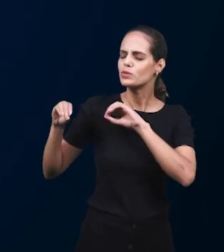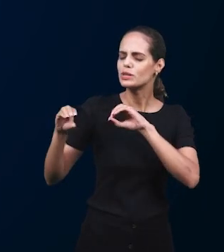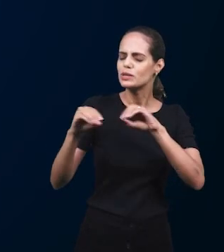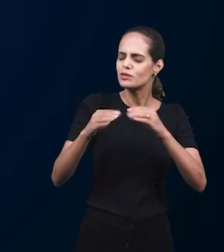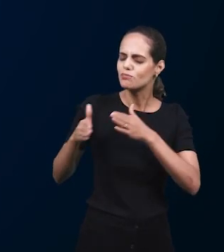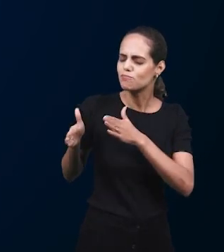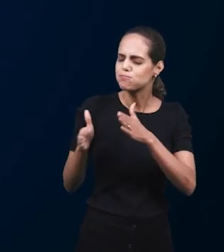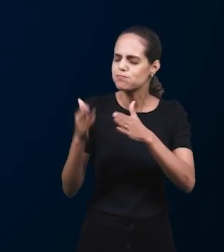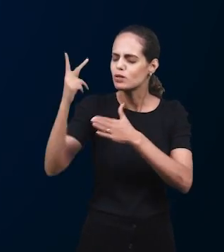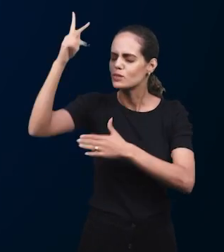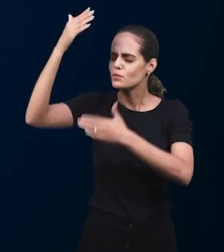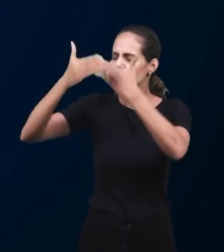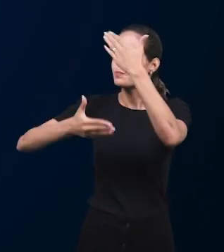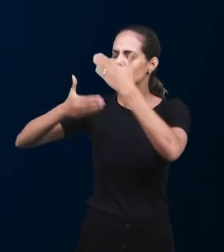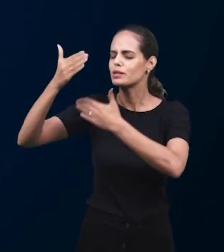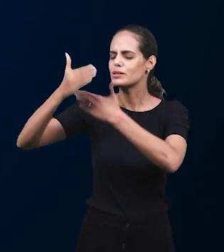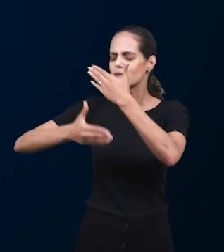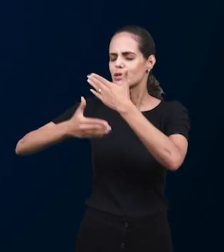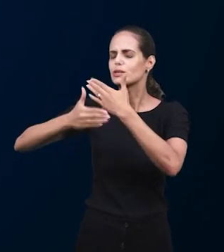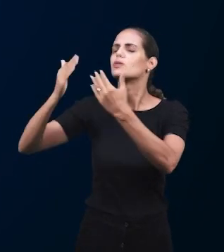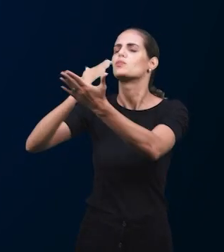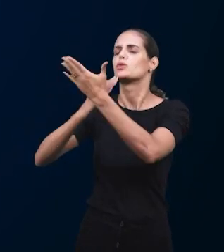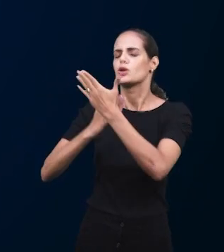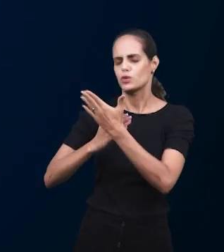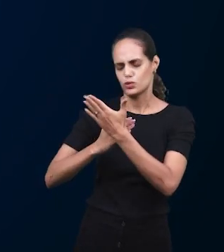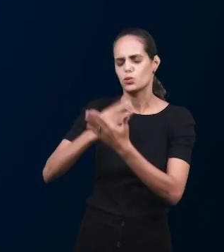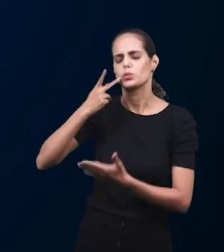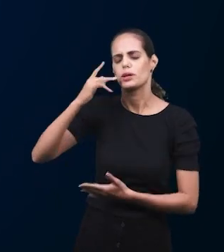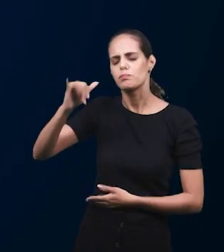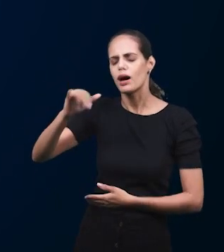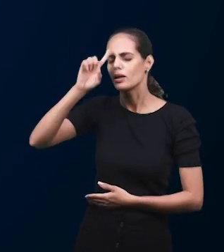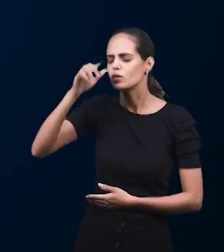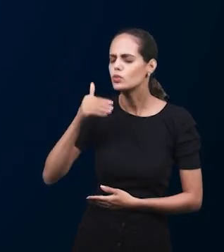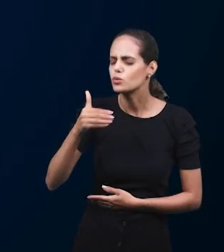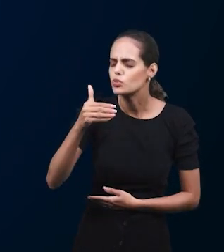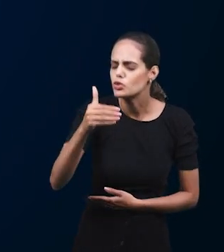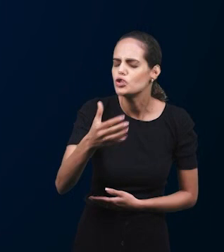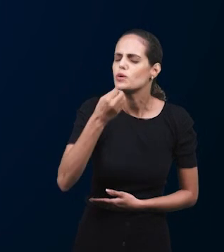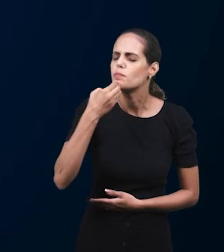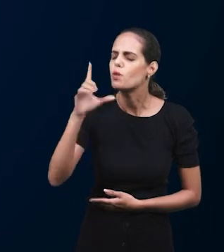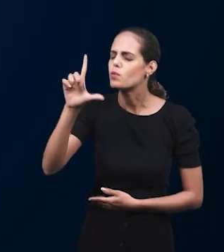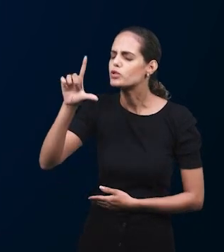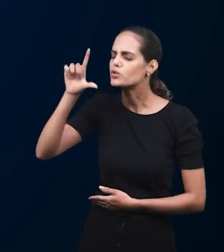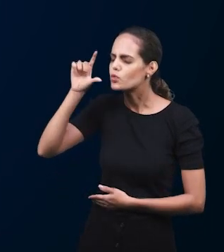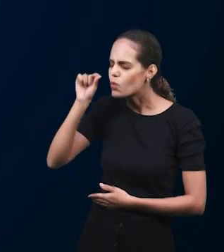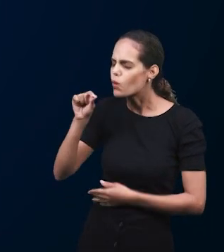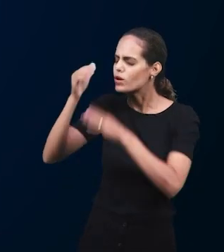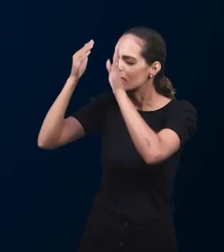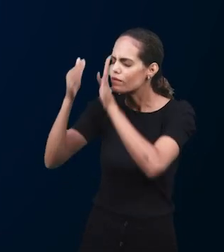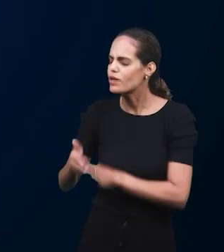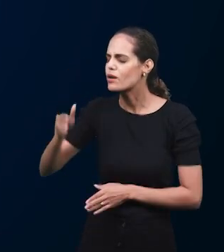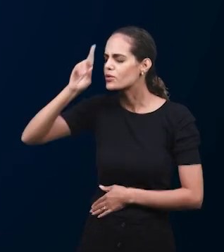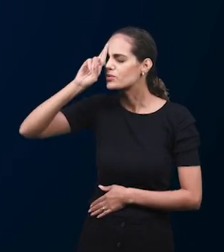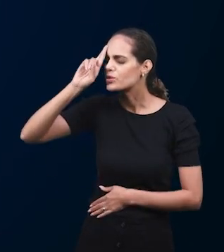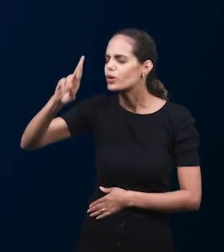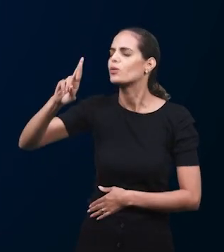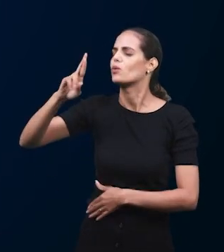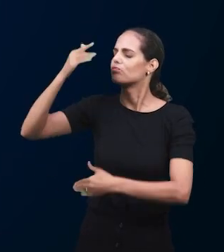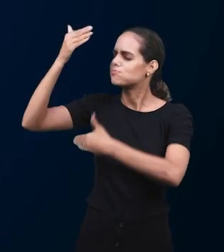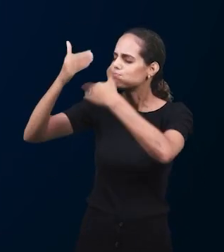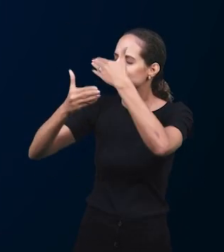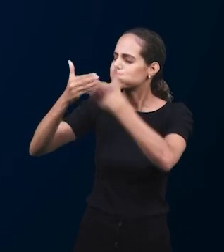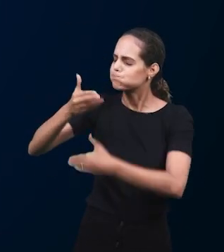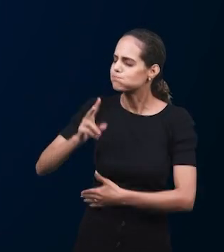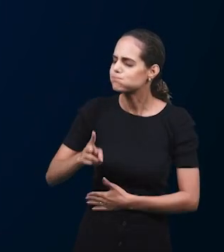нам, Отец, ходить пред Тобой и каждый день делать благой, добрый, выбор, быть Тебе верным и, Господь, и жить в Твоем